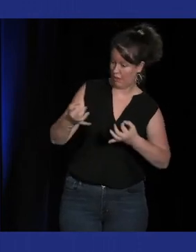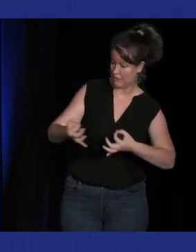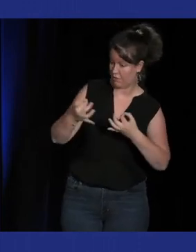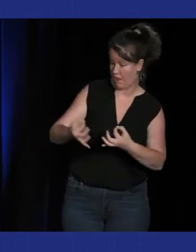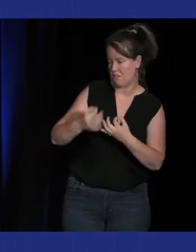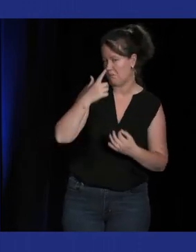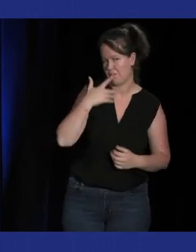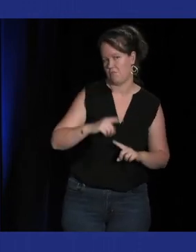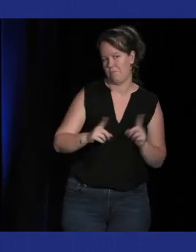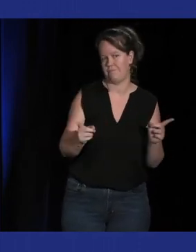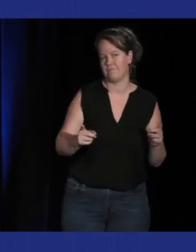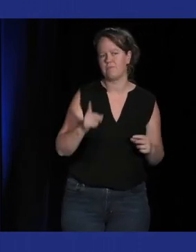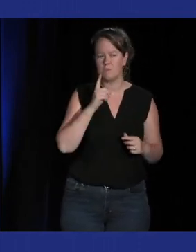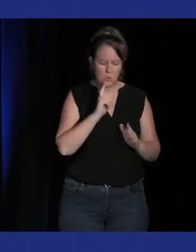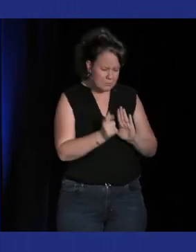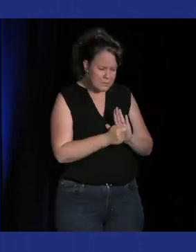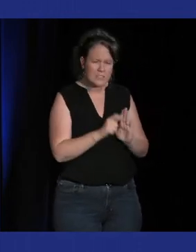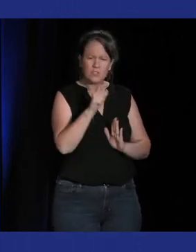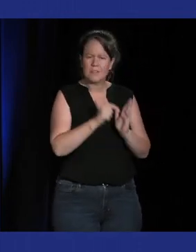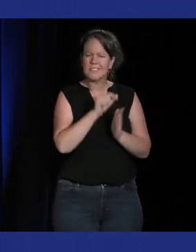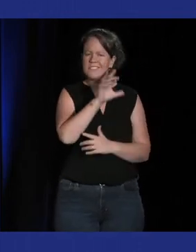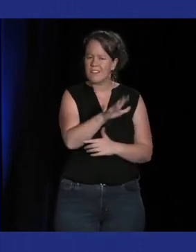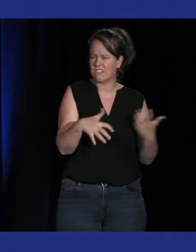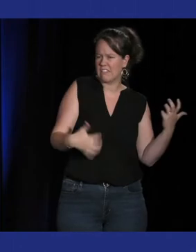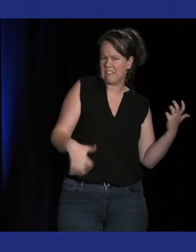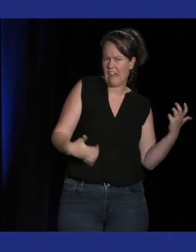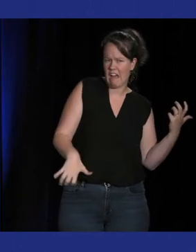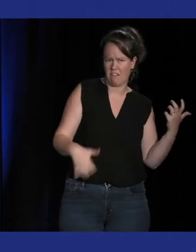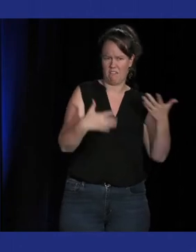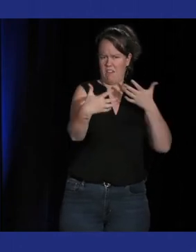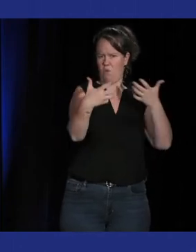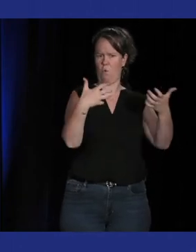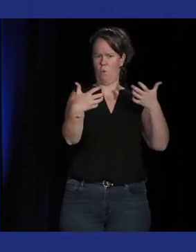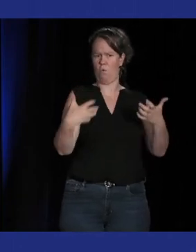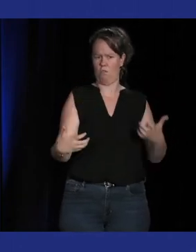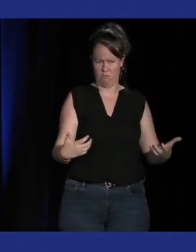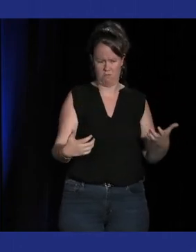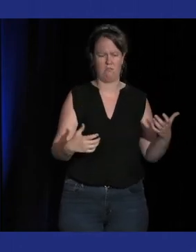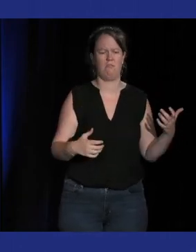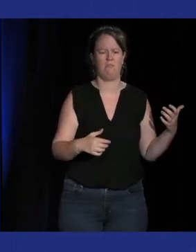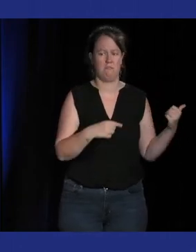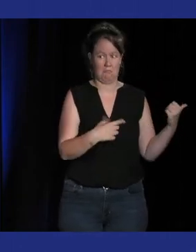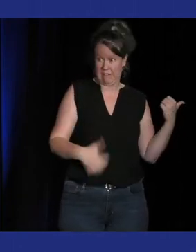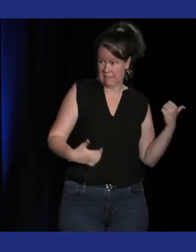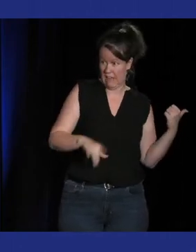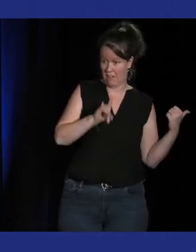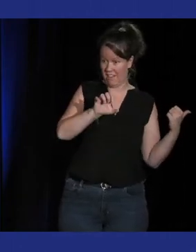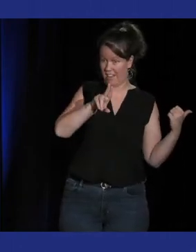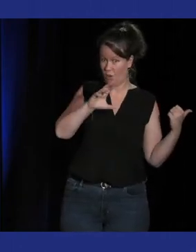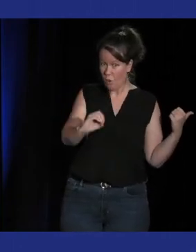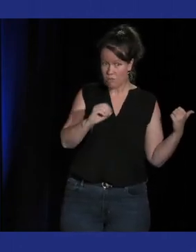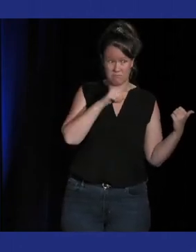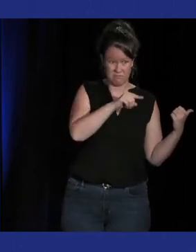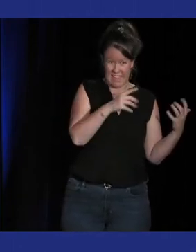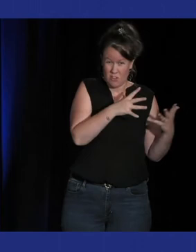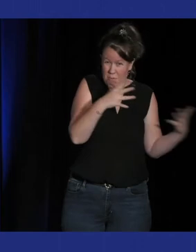popularité de Guitar Hero a explosé et où il faut quand même rappeler un peu le mastodonte que c'était ça faisait beaucoup plus d'argent que des licences comme Call of Duty